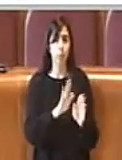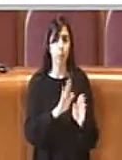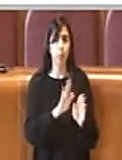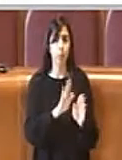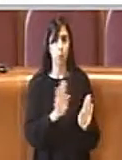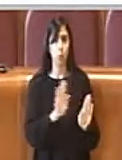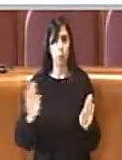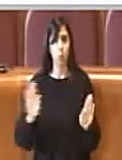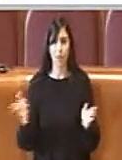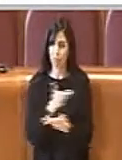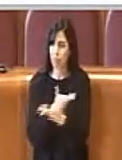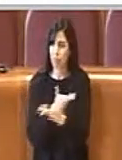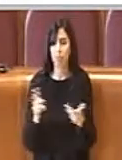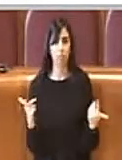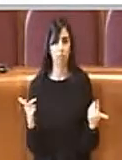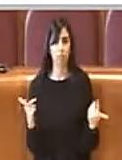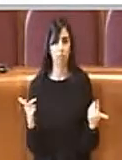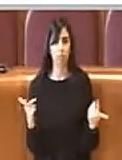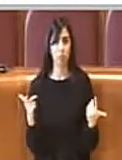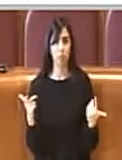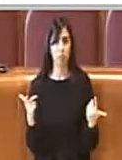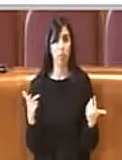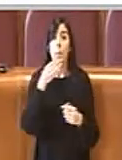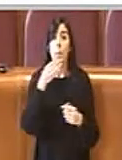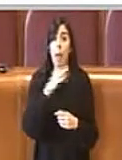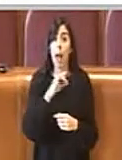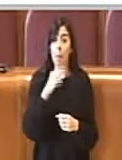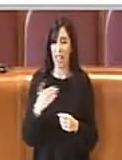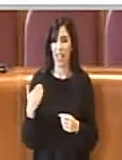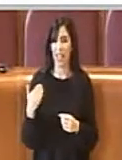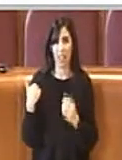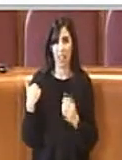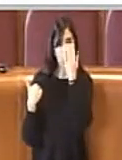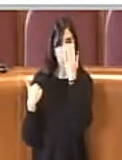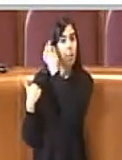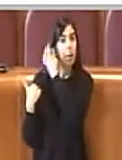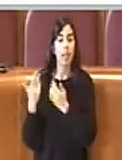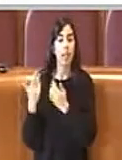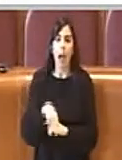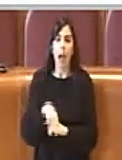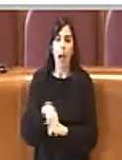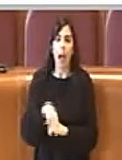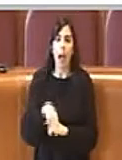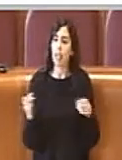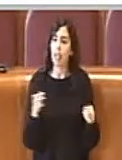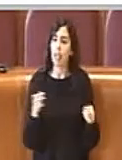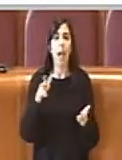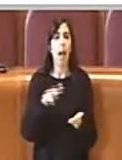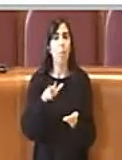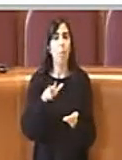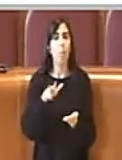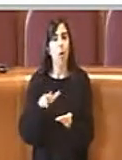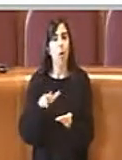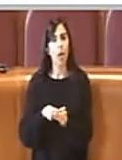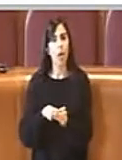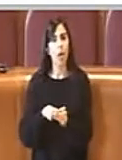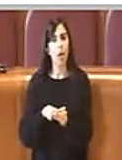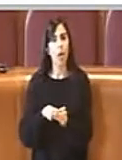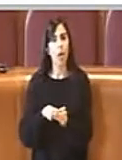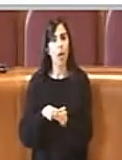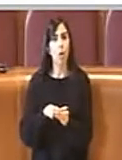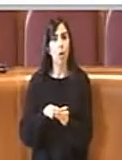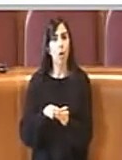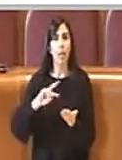spesso, salvo in alcuni casi recentemente anche insomma quando sono state approvate le